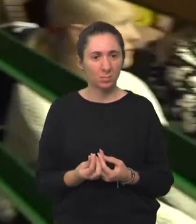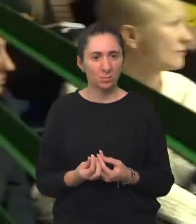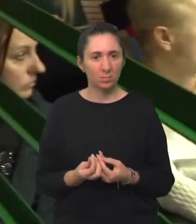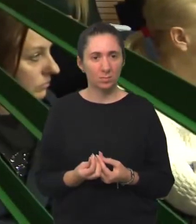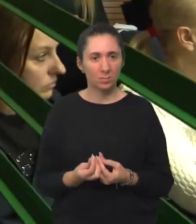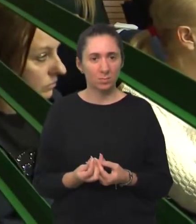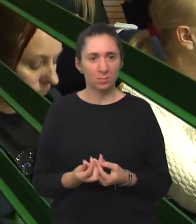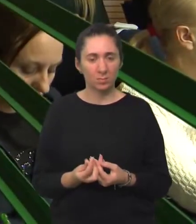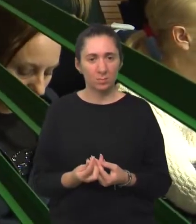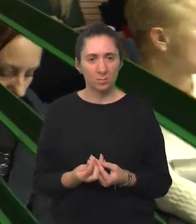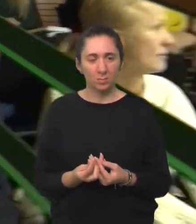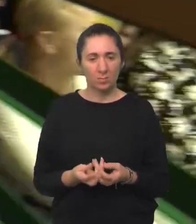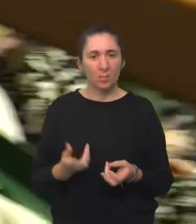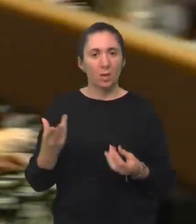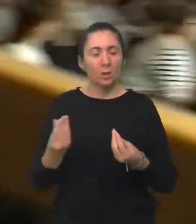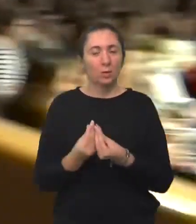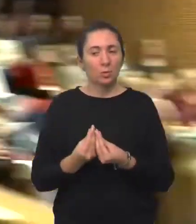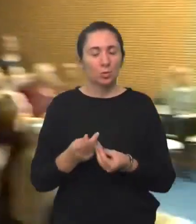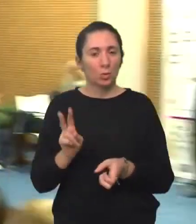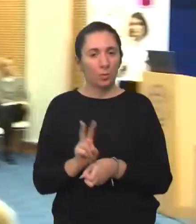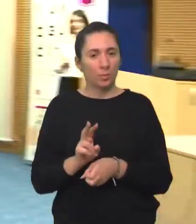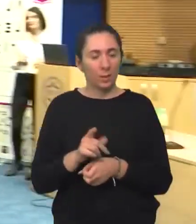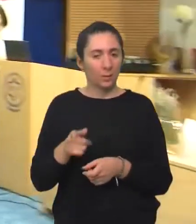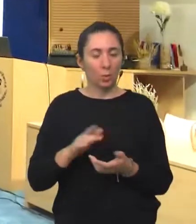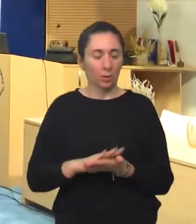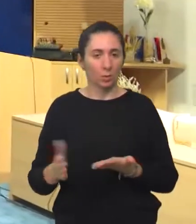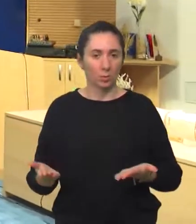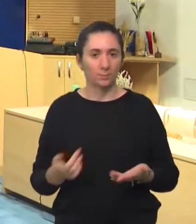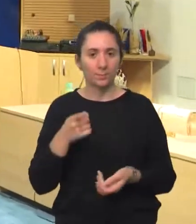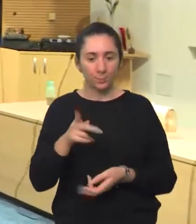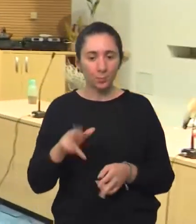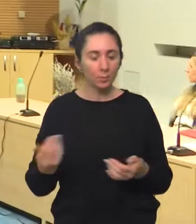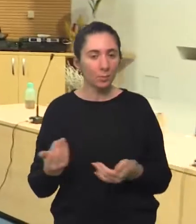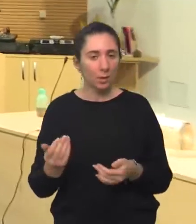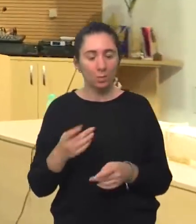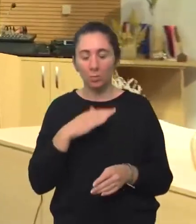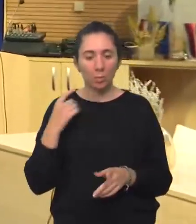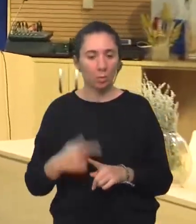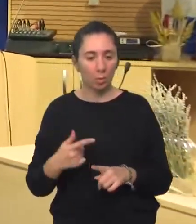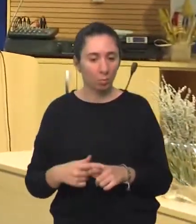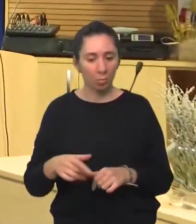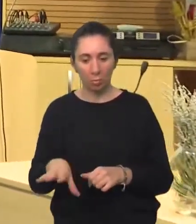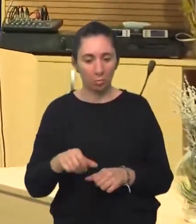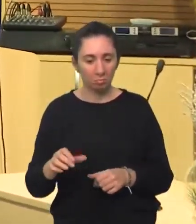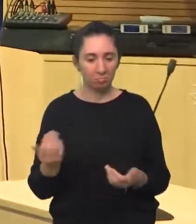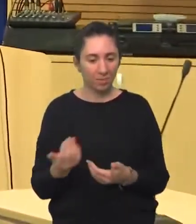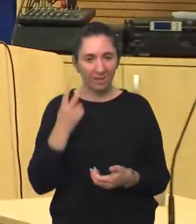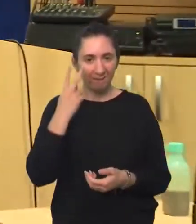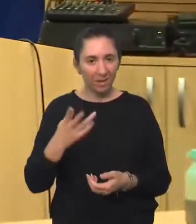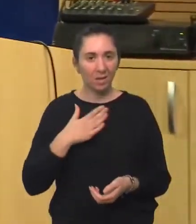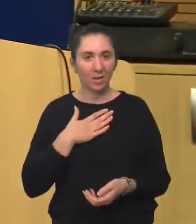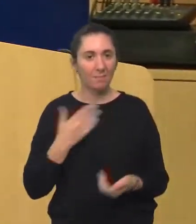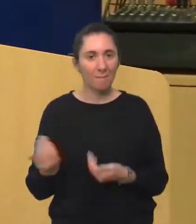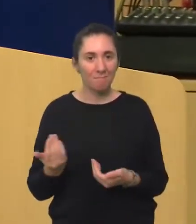Ok, ali stvar sa združenom pažnjom vam je jako jednostavna. Vi možete djetetu hrpu puta uzeti medu, reći vidi